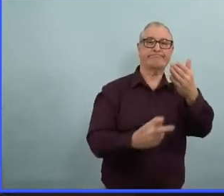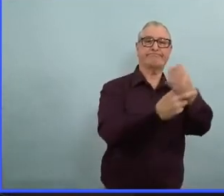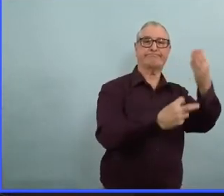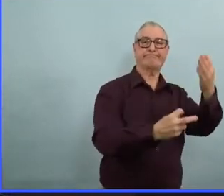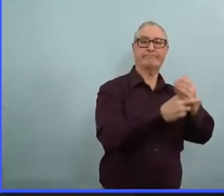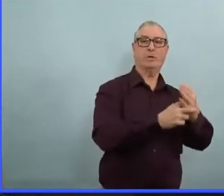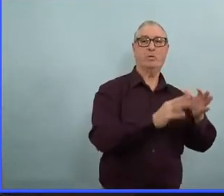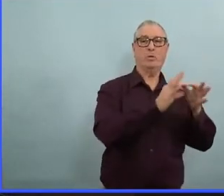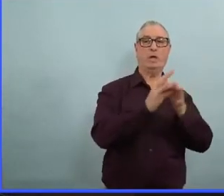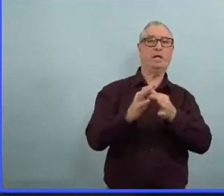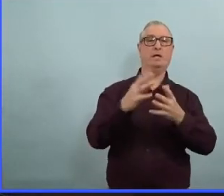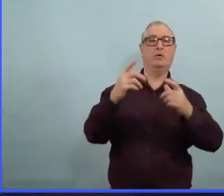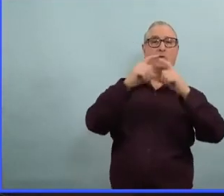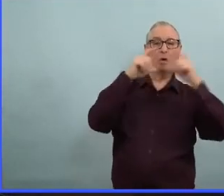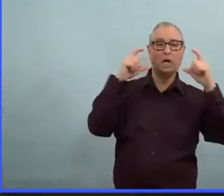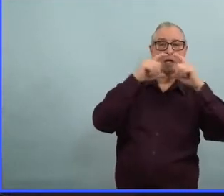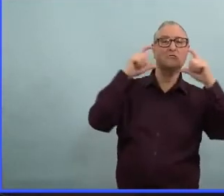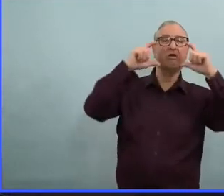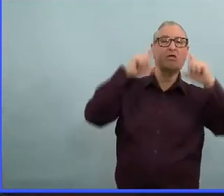refusaient de porter des masques.